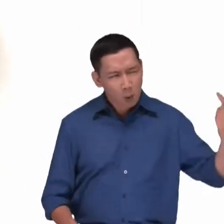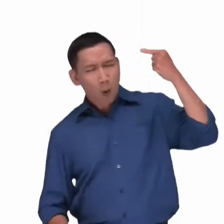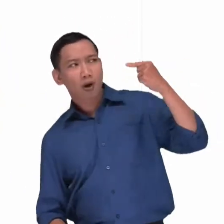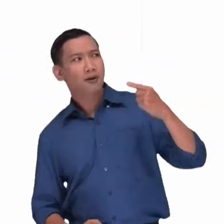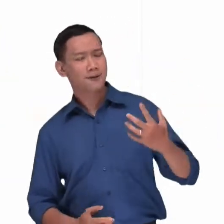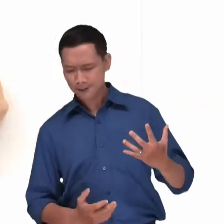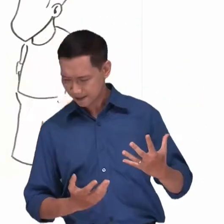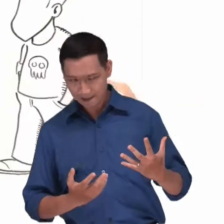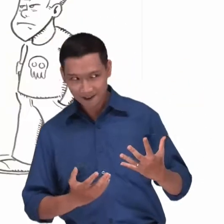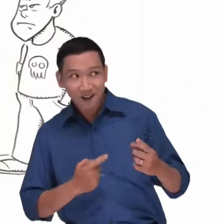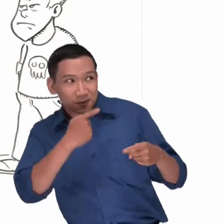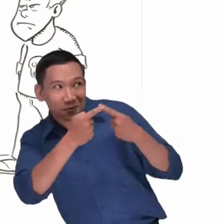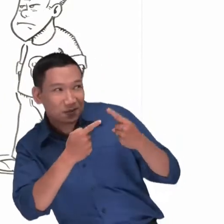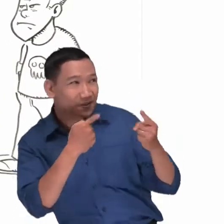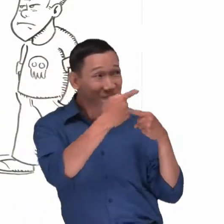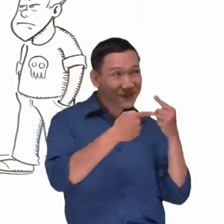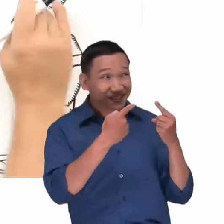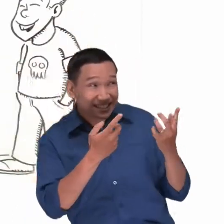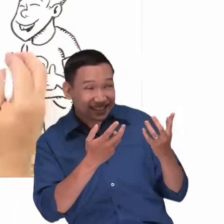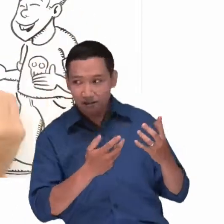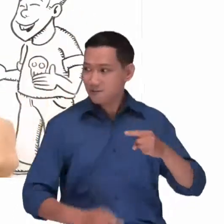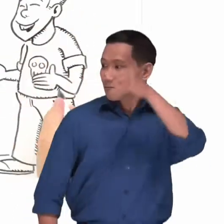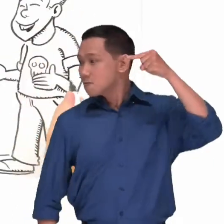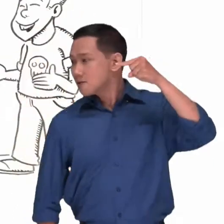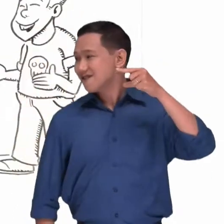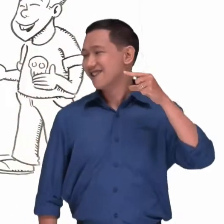Bạn có thể dùng sự hài hước để xoa dịu tình thế